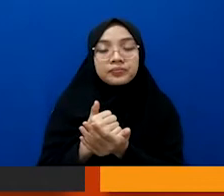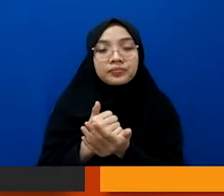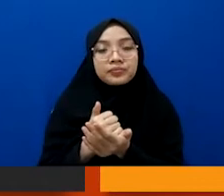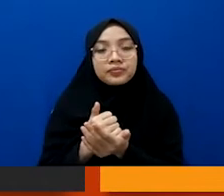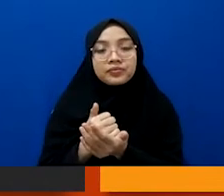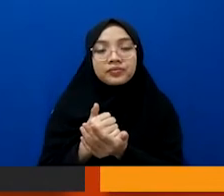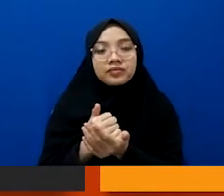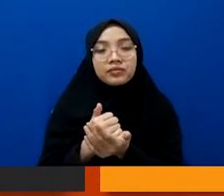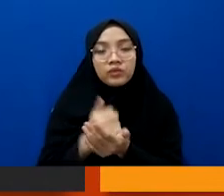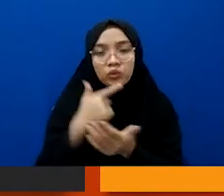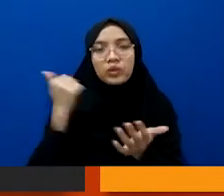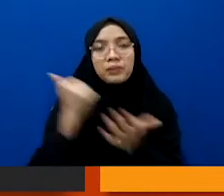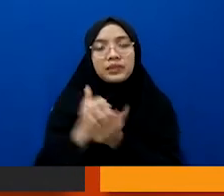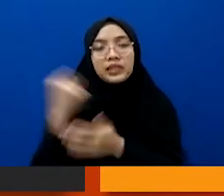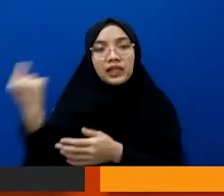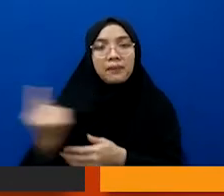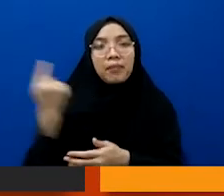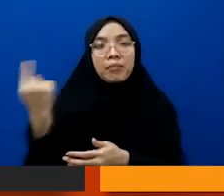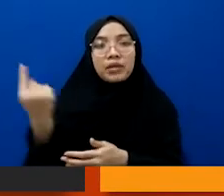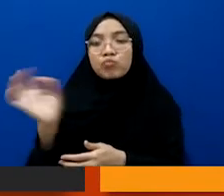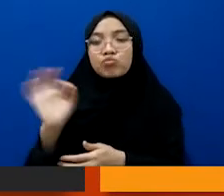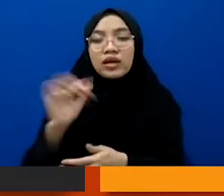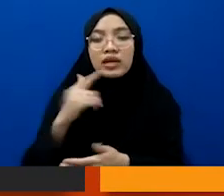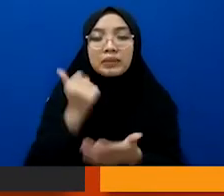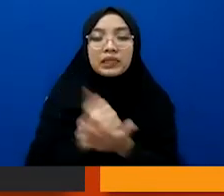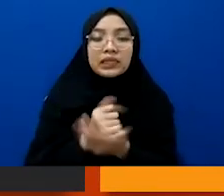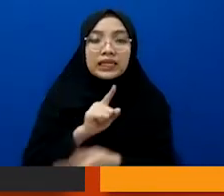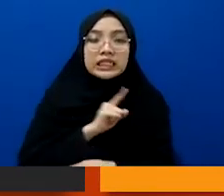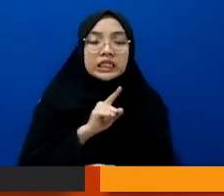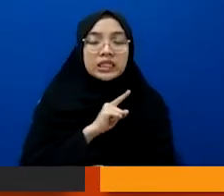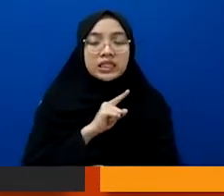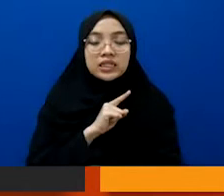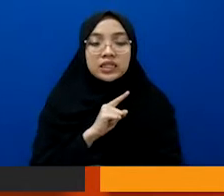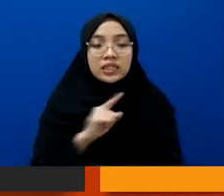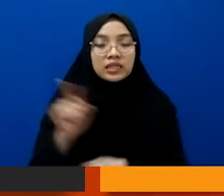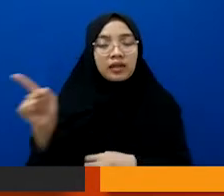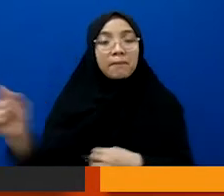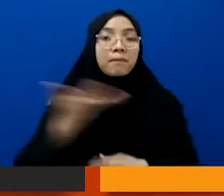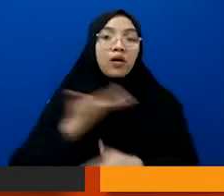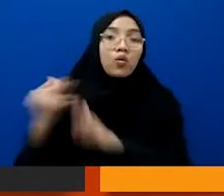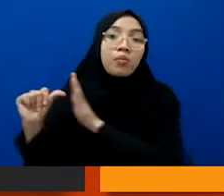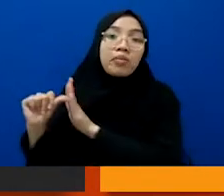untuk kepentingan pabrik gitu kan bukan untuk kepentingan diri sendiri dia ingin membantu